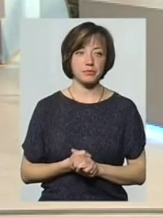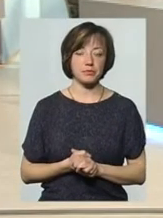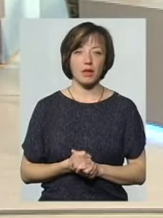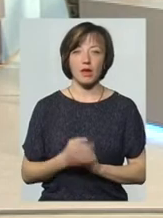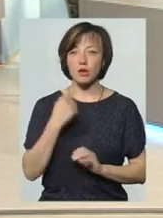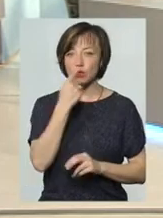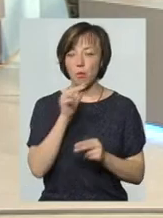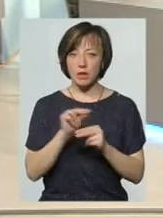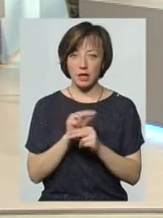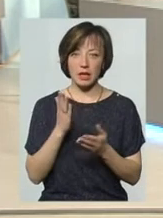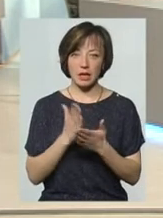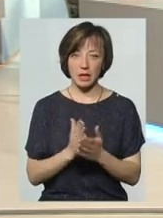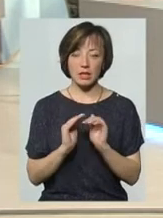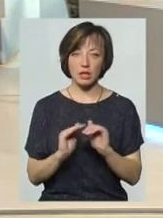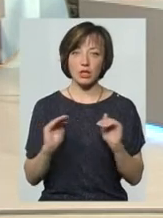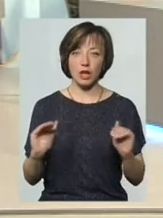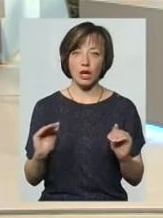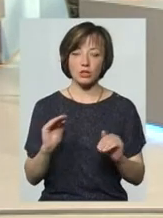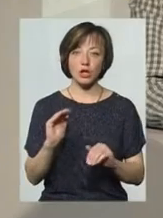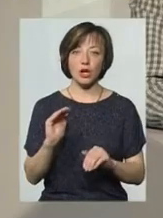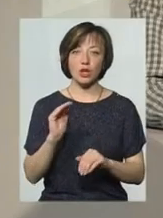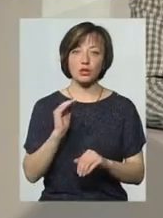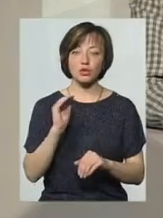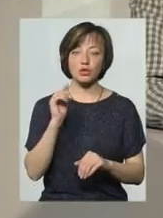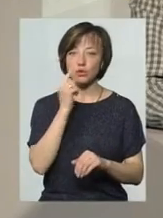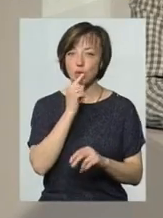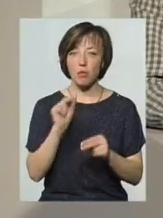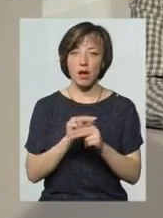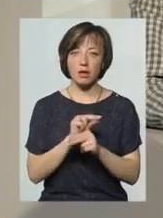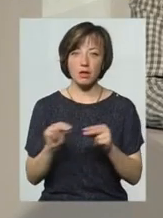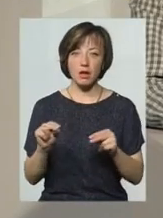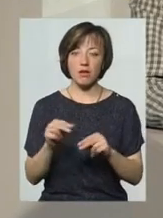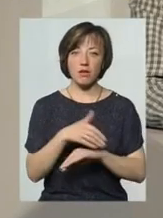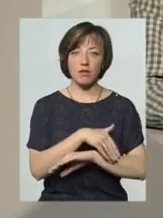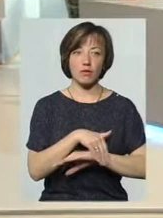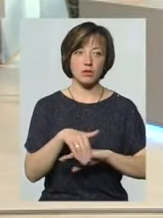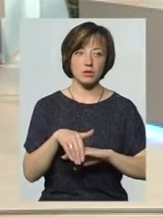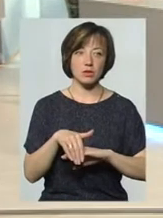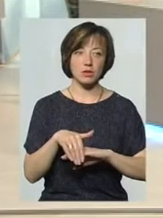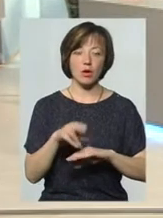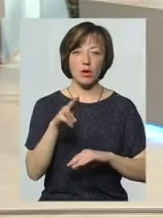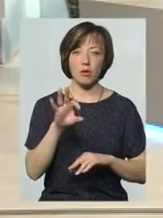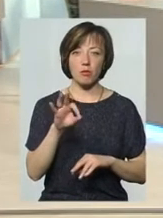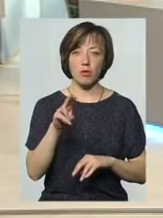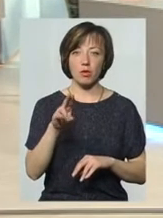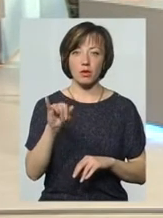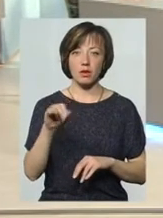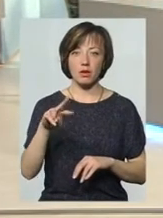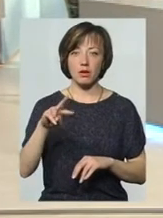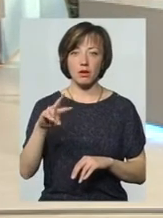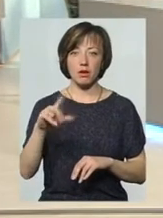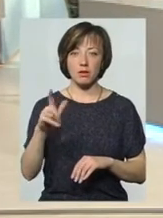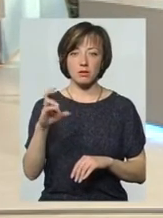стоматологію, в нас же є дитяча стомат-поліклініка на водопровідні, здається, чи яка там вулиця. Подільська вона. На Подільській, так,